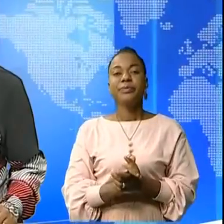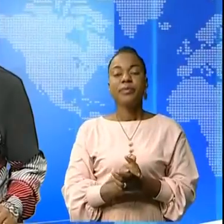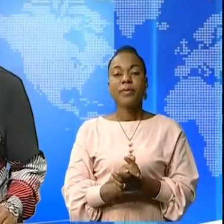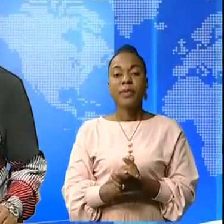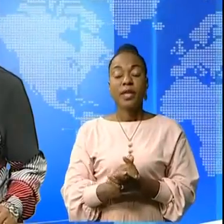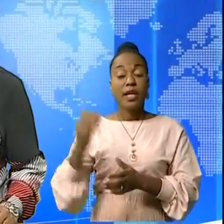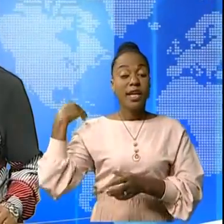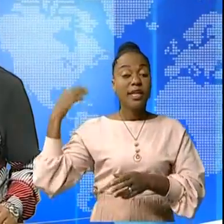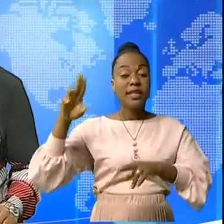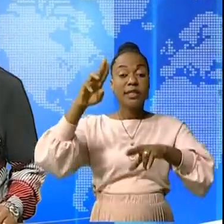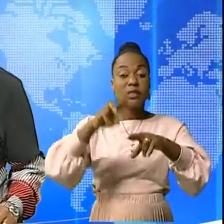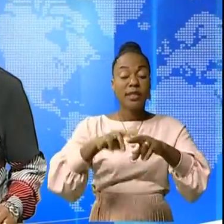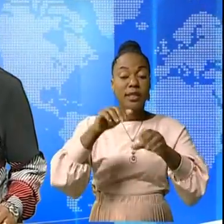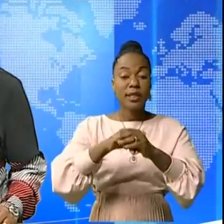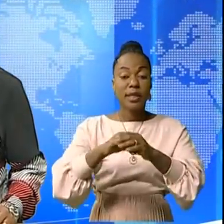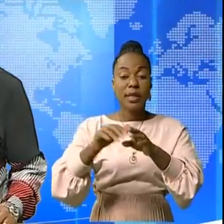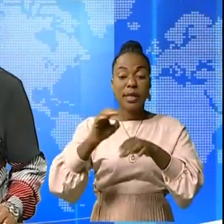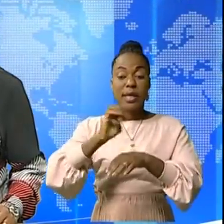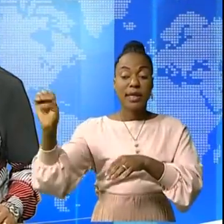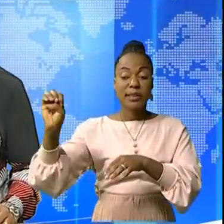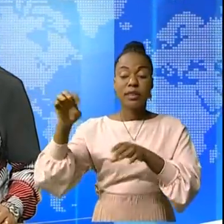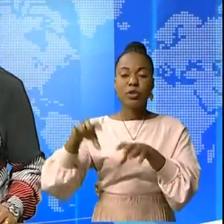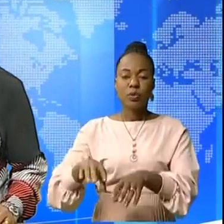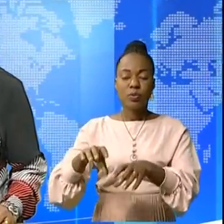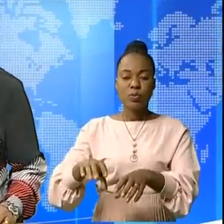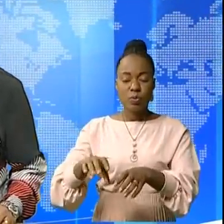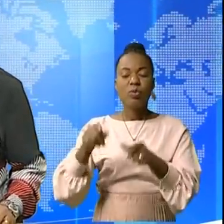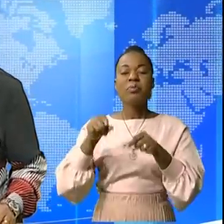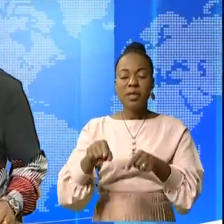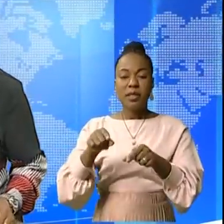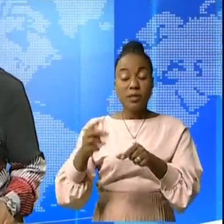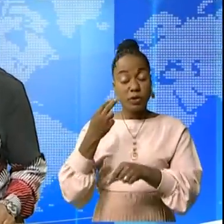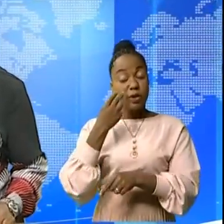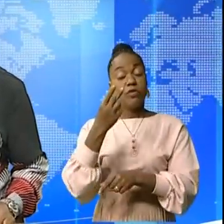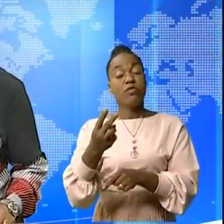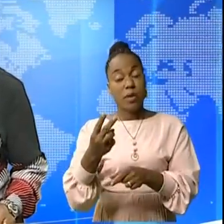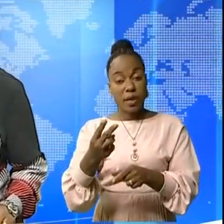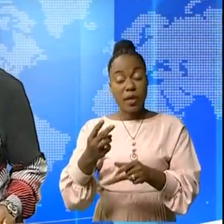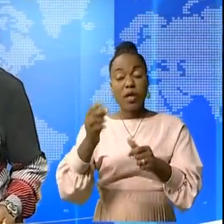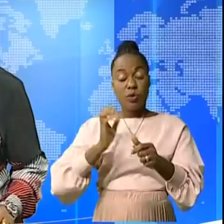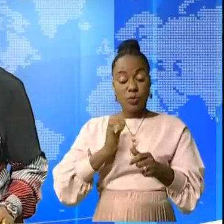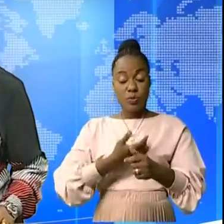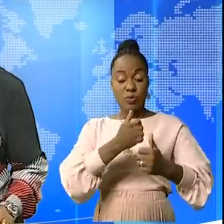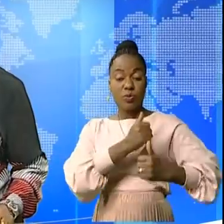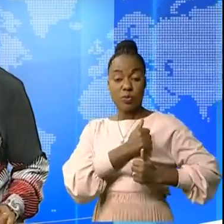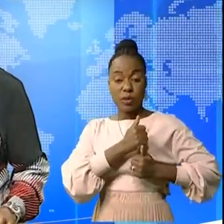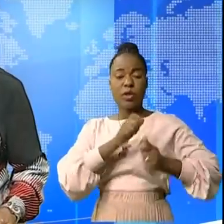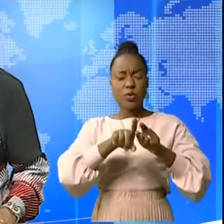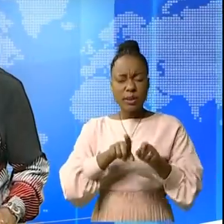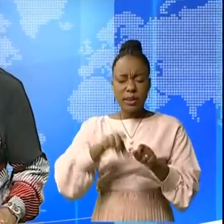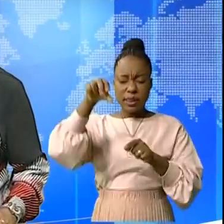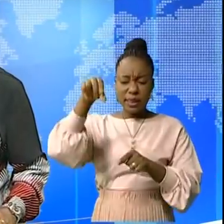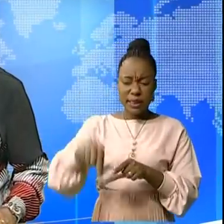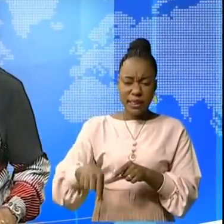L'état des sièges dans la partie est de la République porte déjà ses fruits en faveur de nos forces loyalistes. Le quartier général